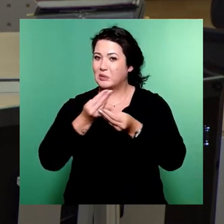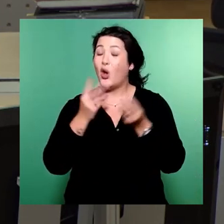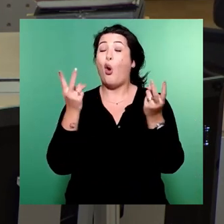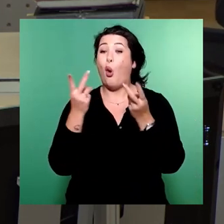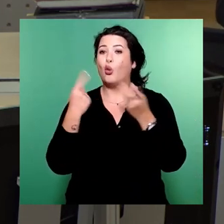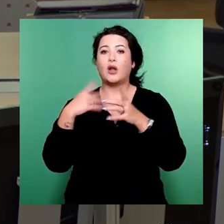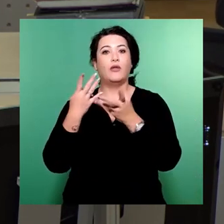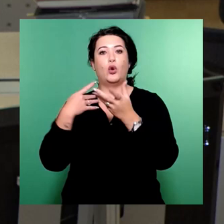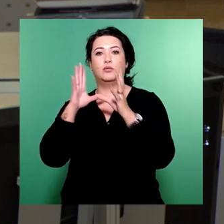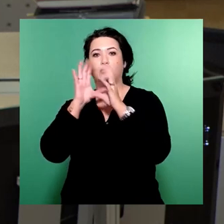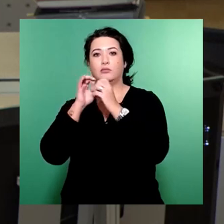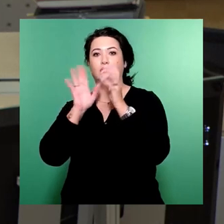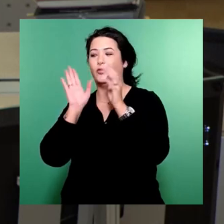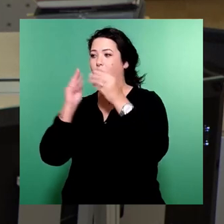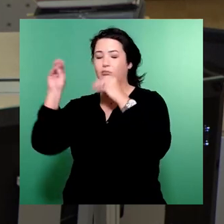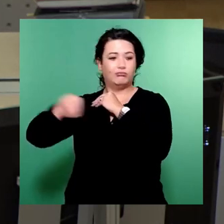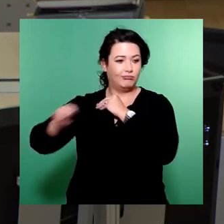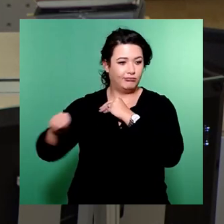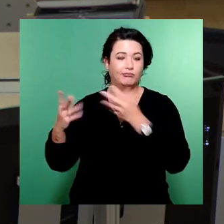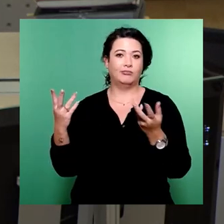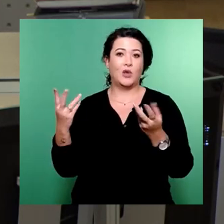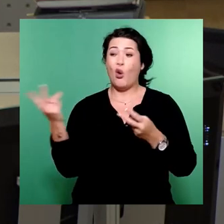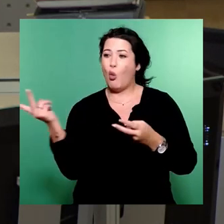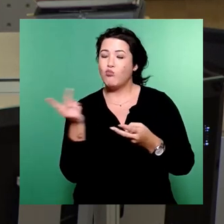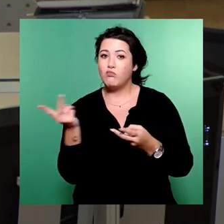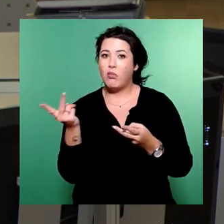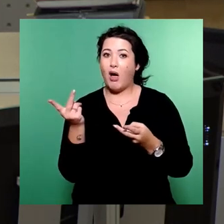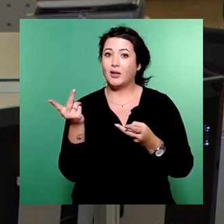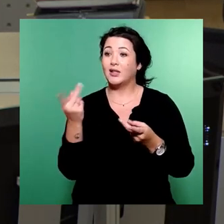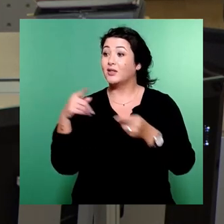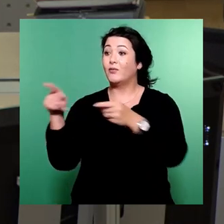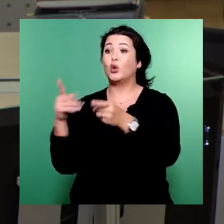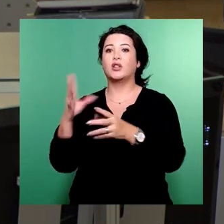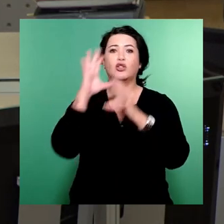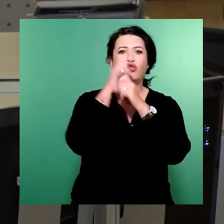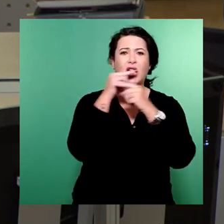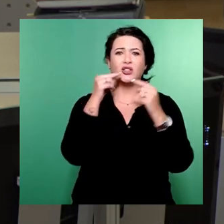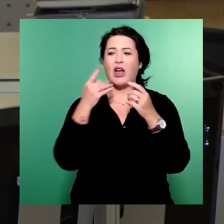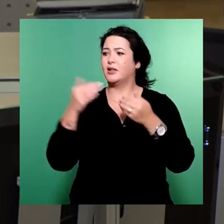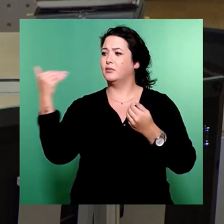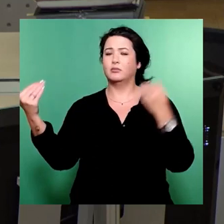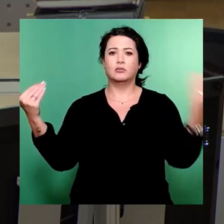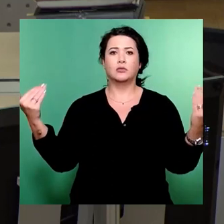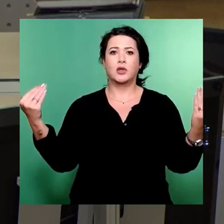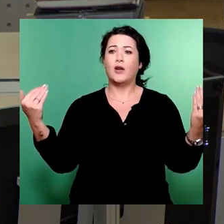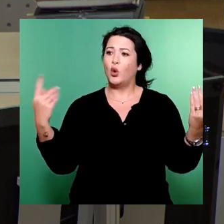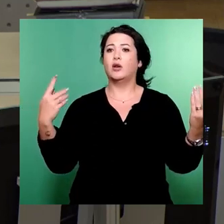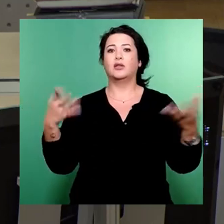beides trägt nicht dazu bei, die Polarisierung dieser Debatte, dieses Schwarz-Weiß-Denken in dieser Debatte in irgendeiner Art und Weise zu überwinden.